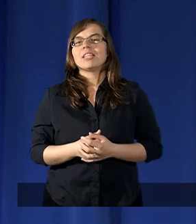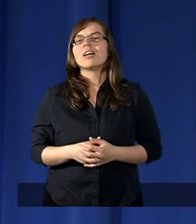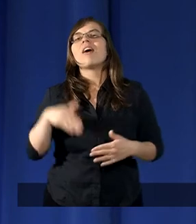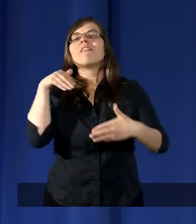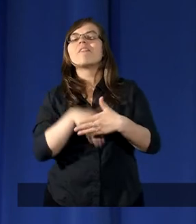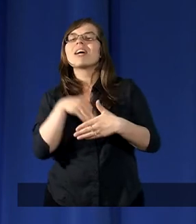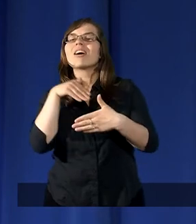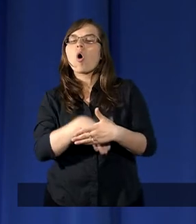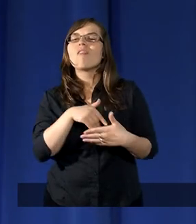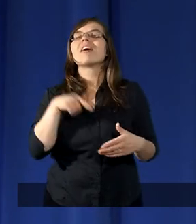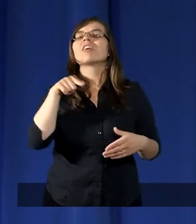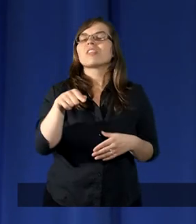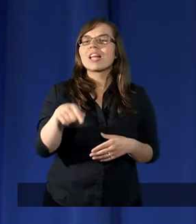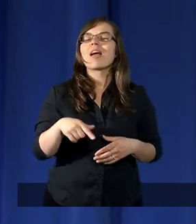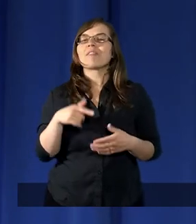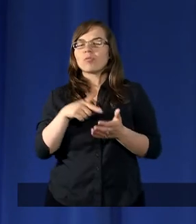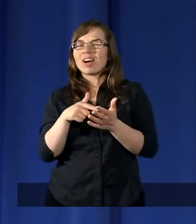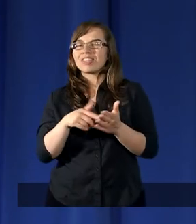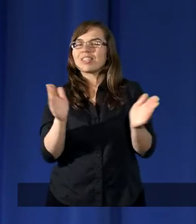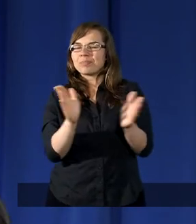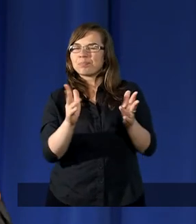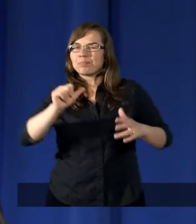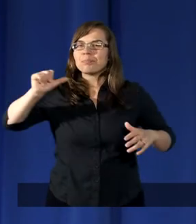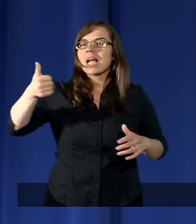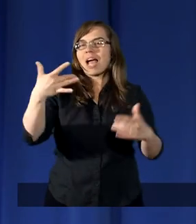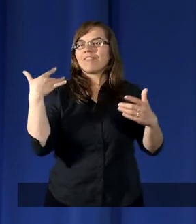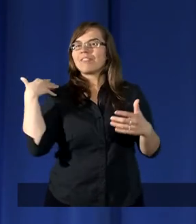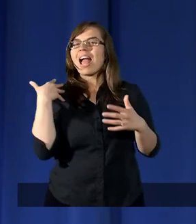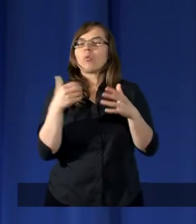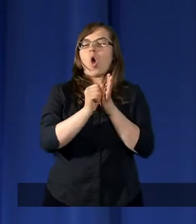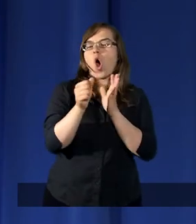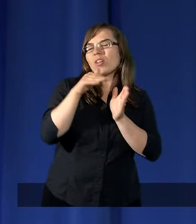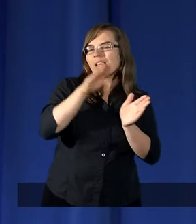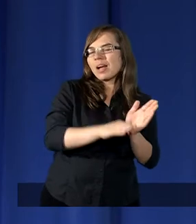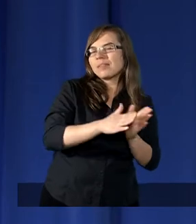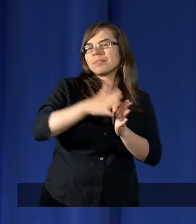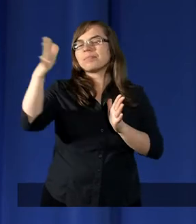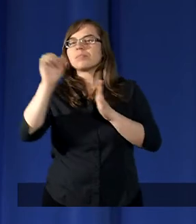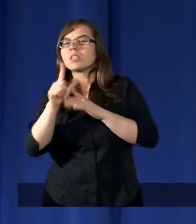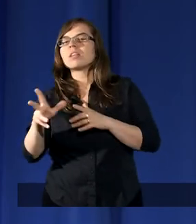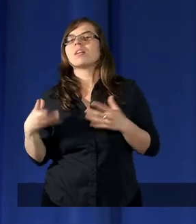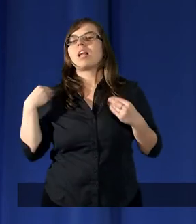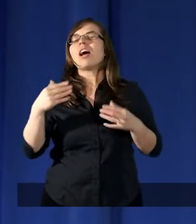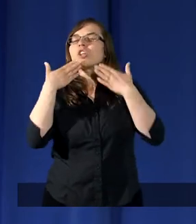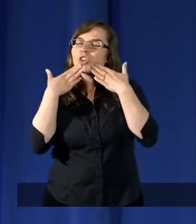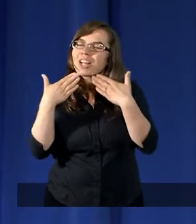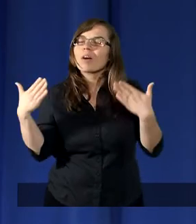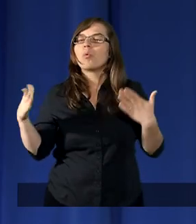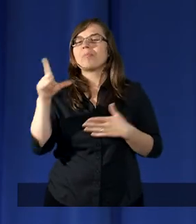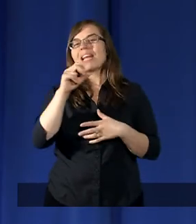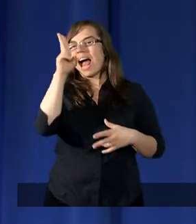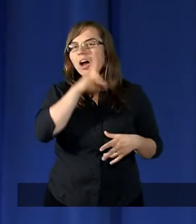wychowanie i to w tym pierwszym wieku. Dziękujmy za rodziców,